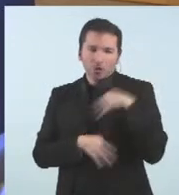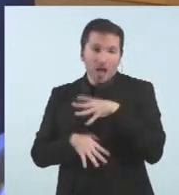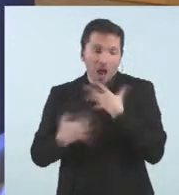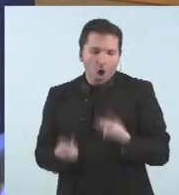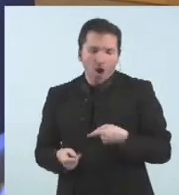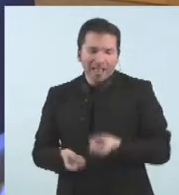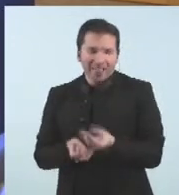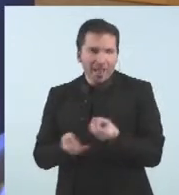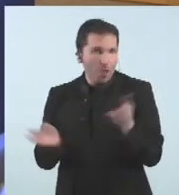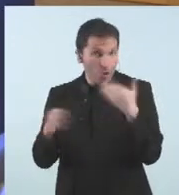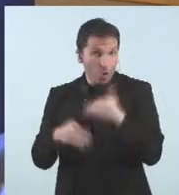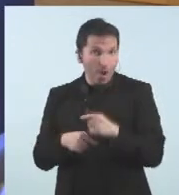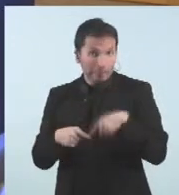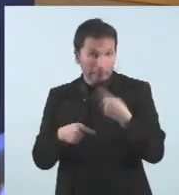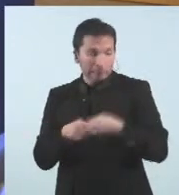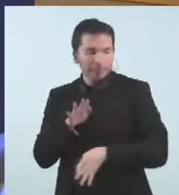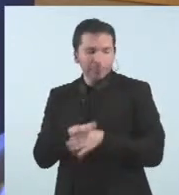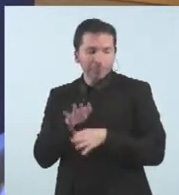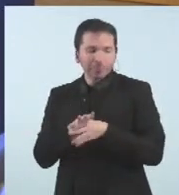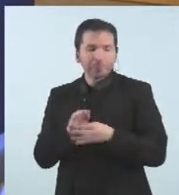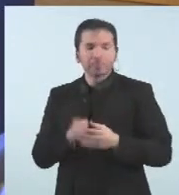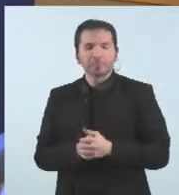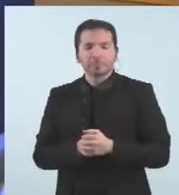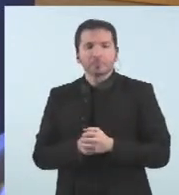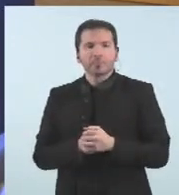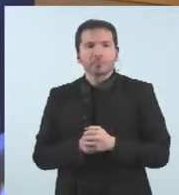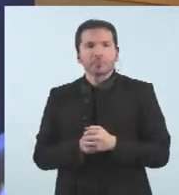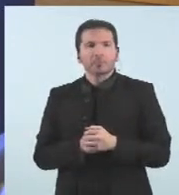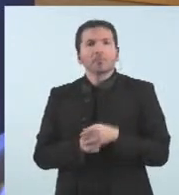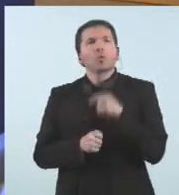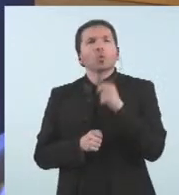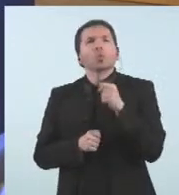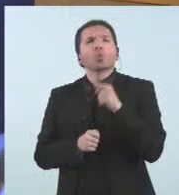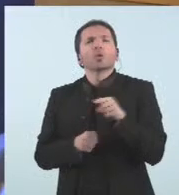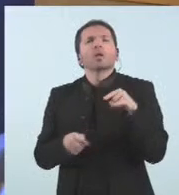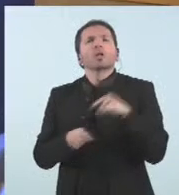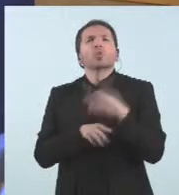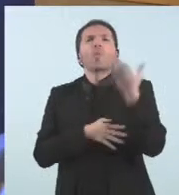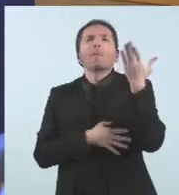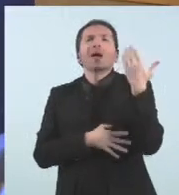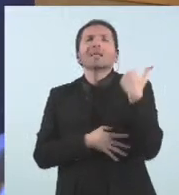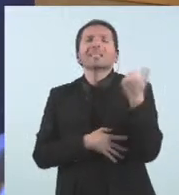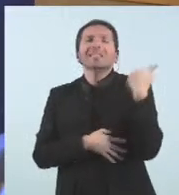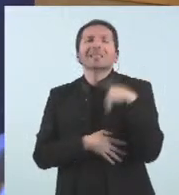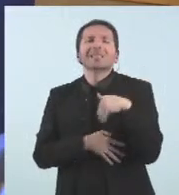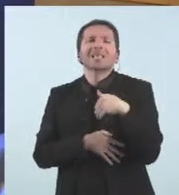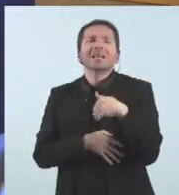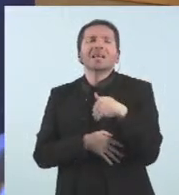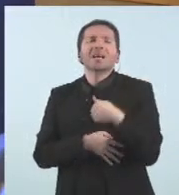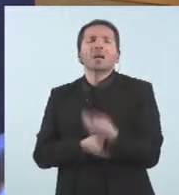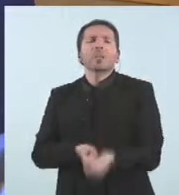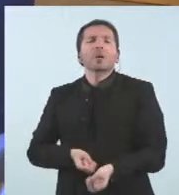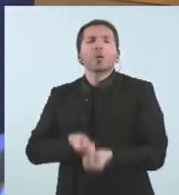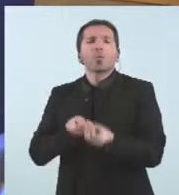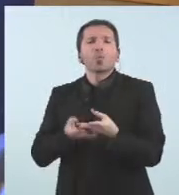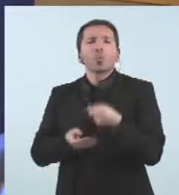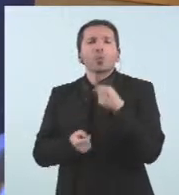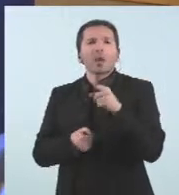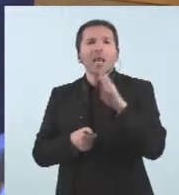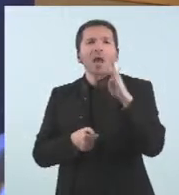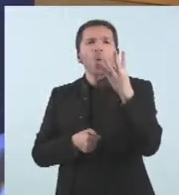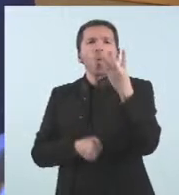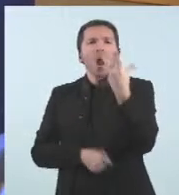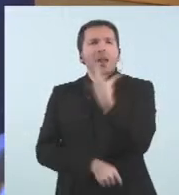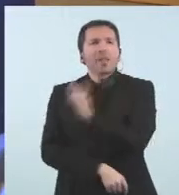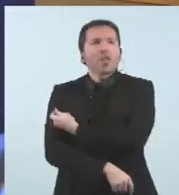Bona tarda, Nou. Vostè, si el passat dilluns va anunciar també ho comentava ara el tema de la quarta dosi